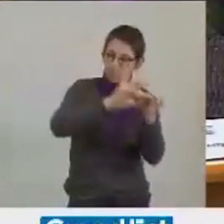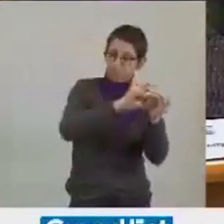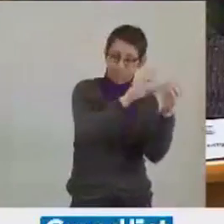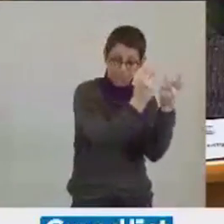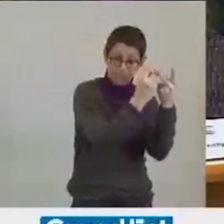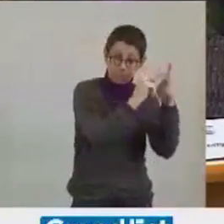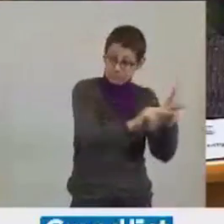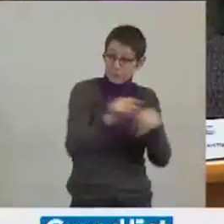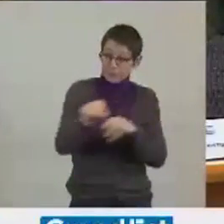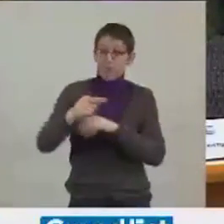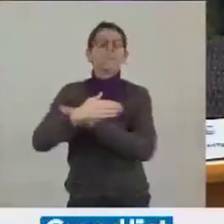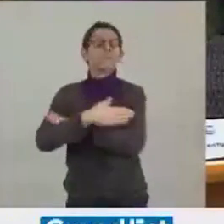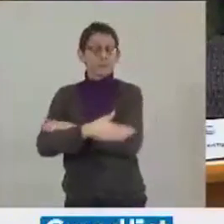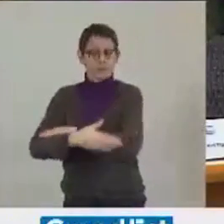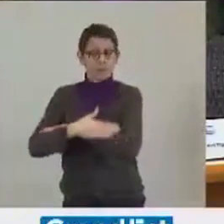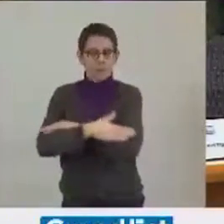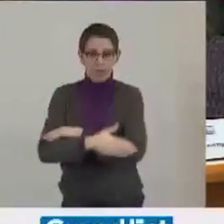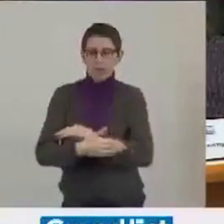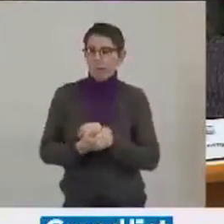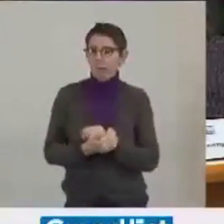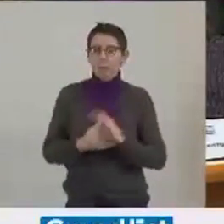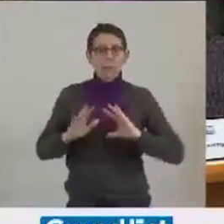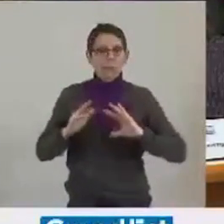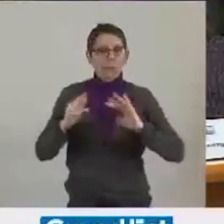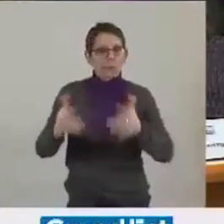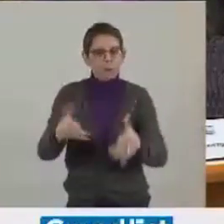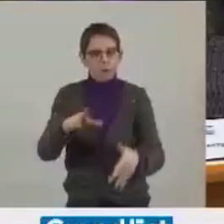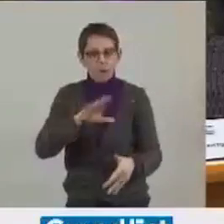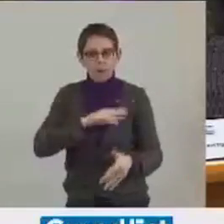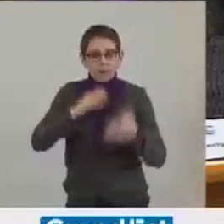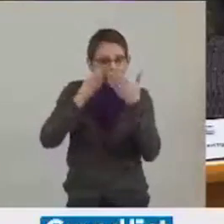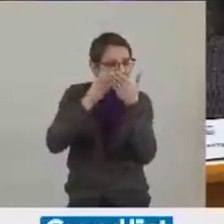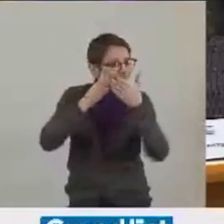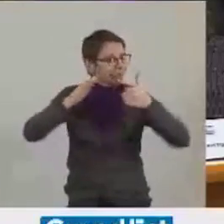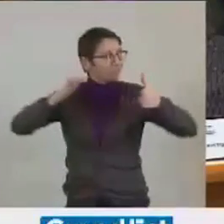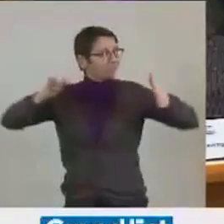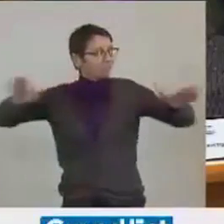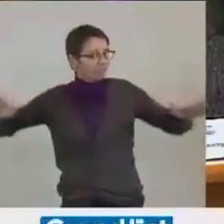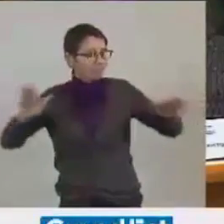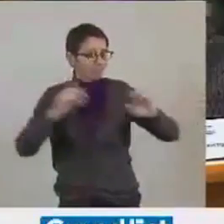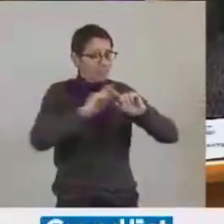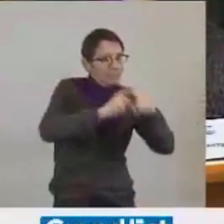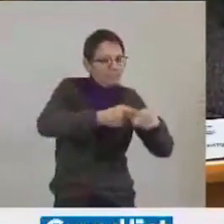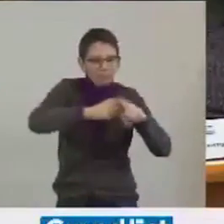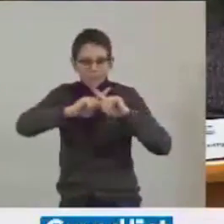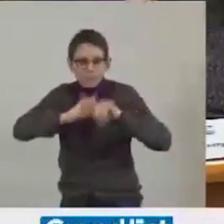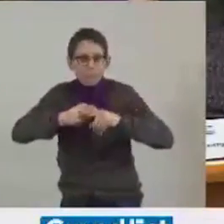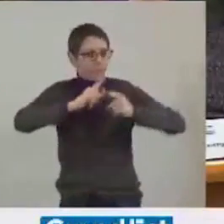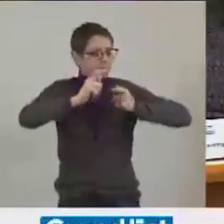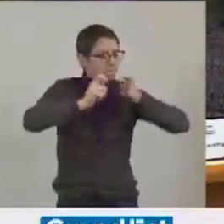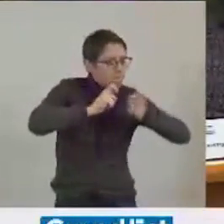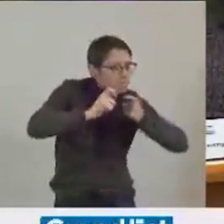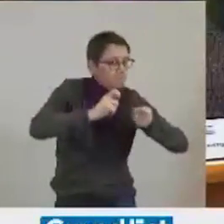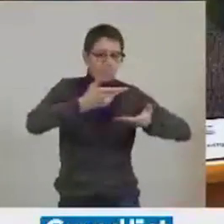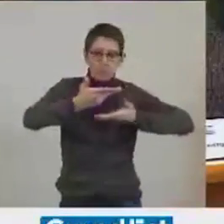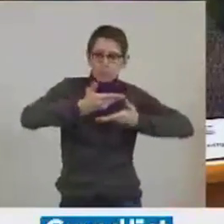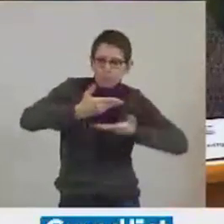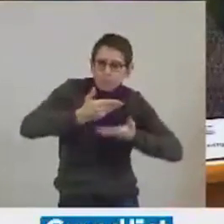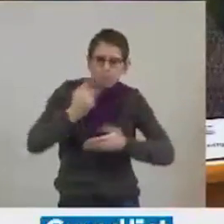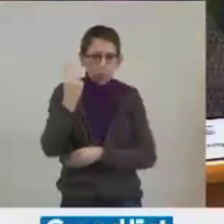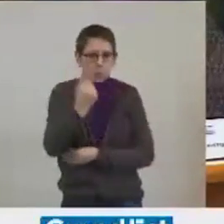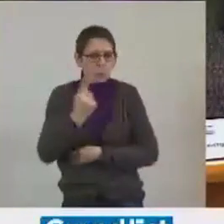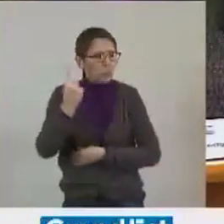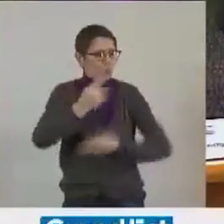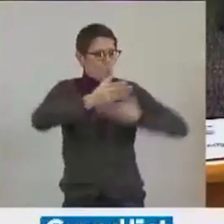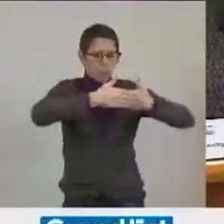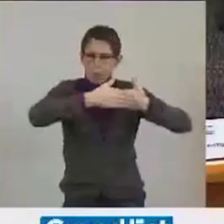En leur ouvrant largement les portes des lieux de concertation, en étant en permanence dans la proximité et à l